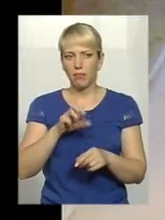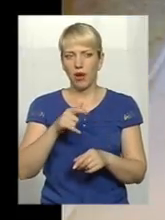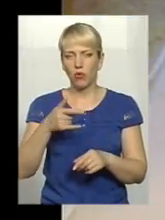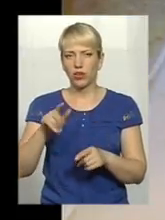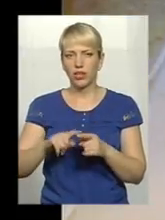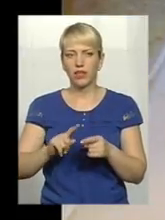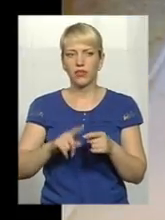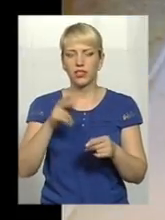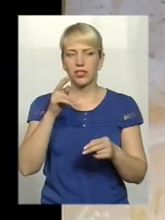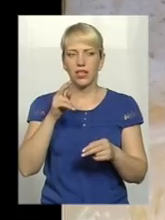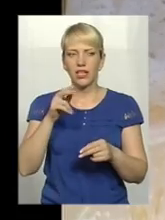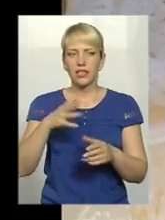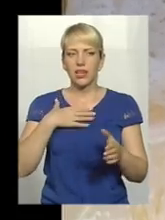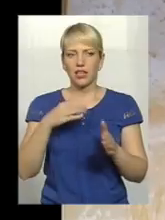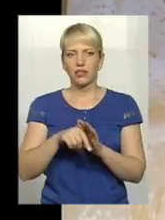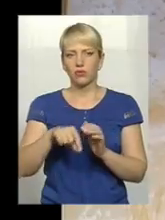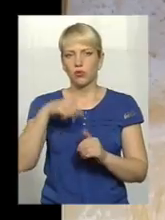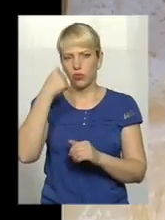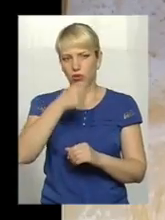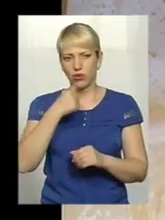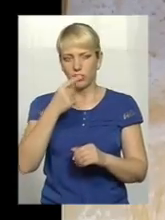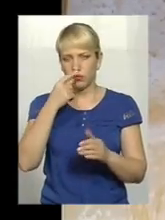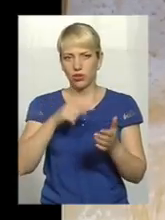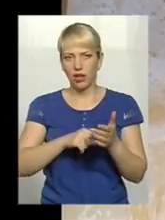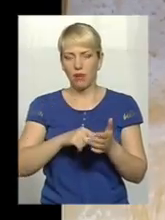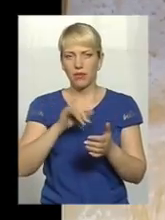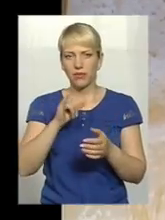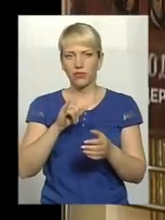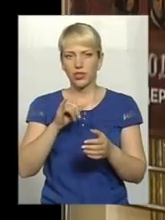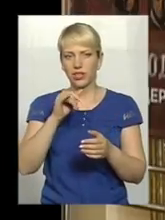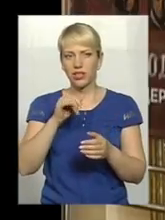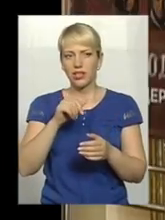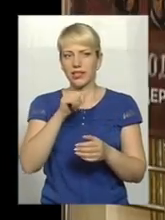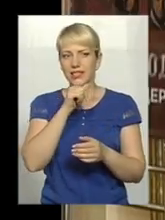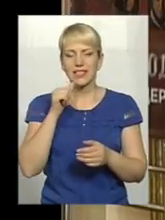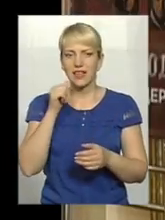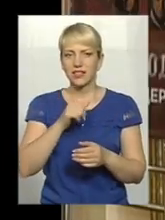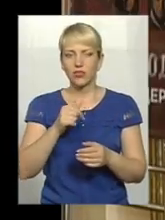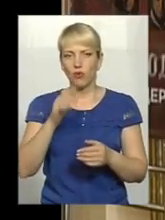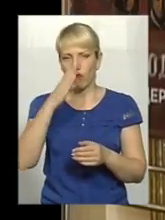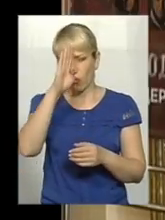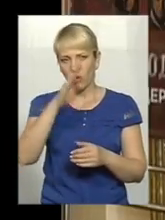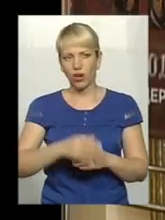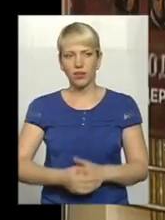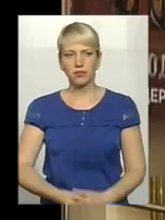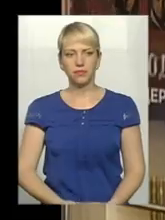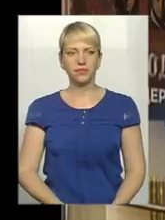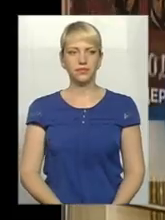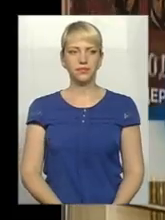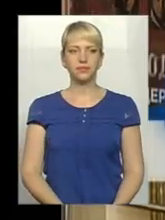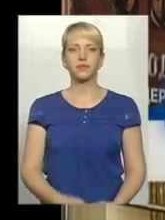Він загинув уже цьогоріч, 27 травня, потрапивши в засідку ворога. Те, що сталося, просто такий, ну,